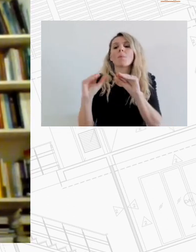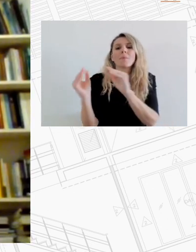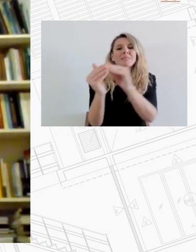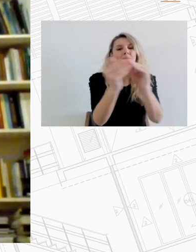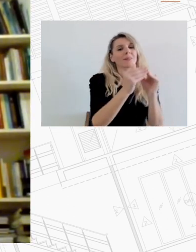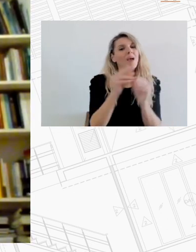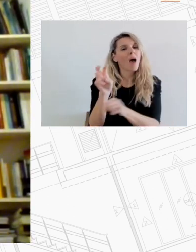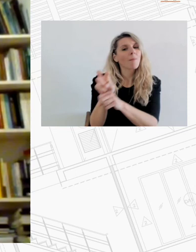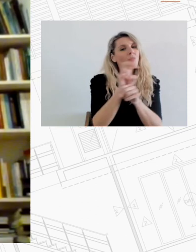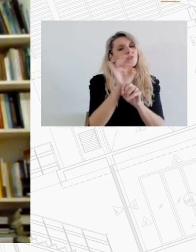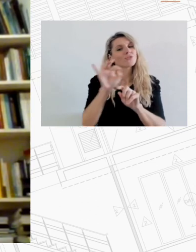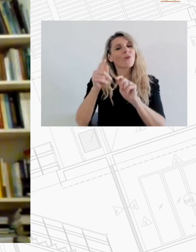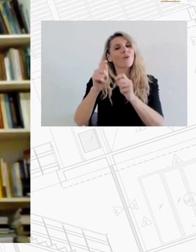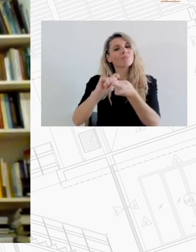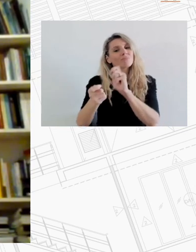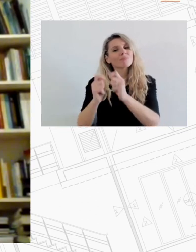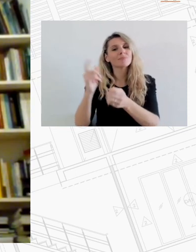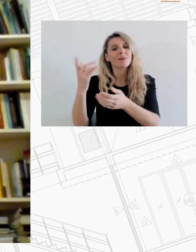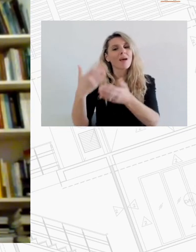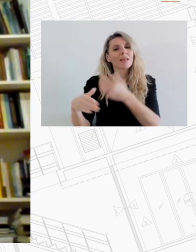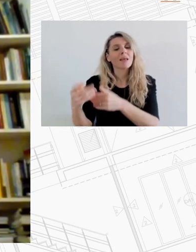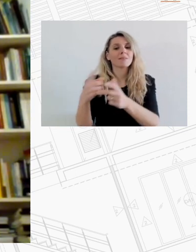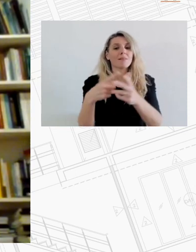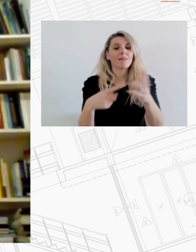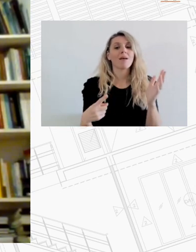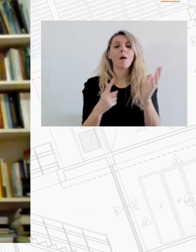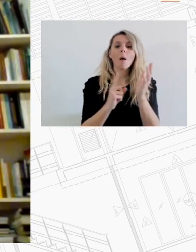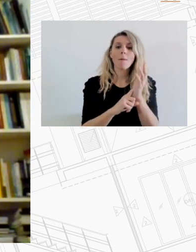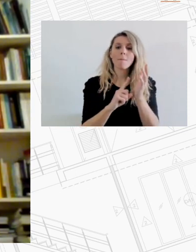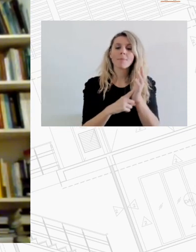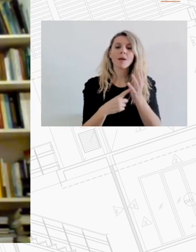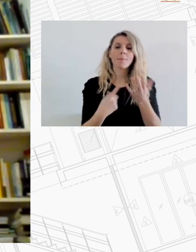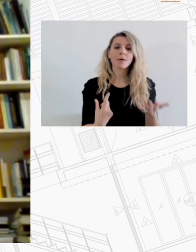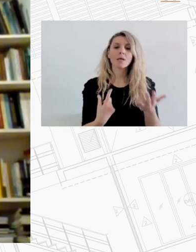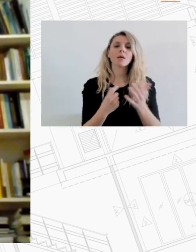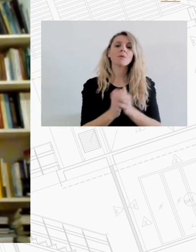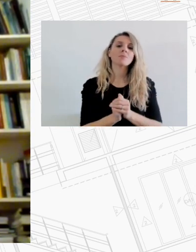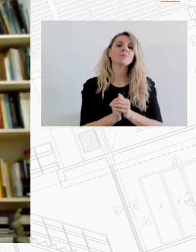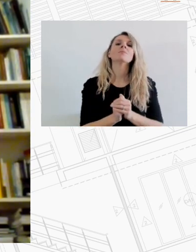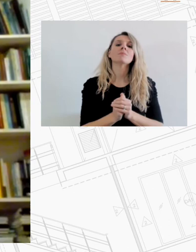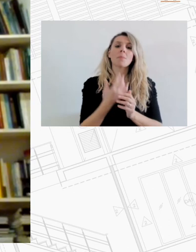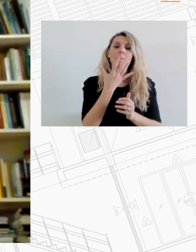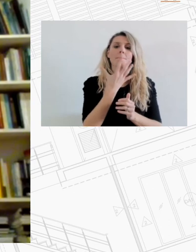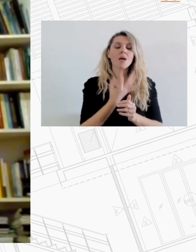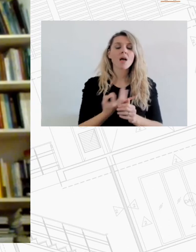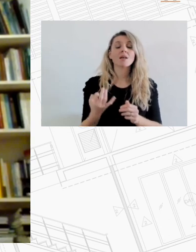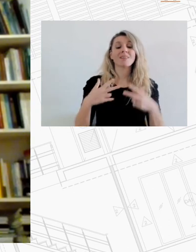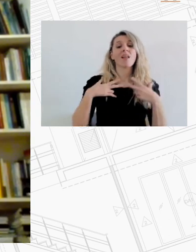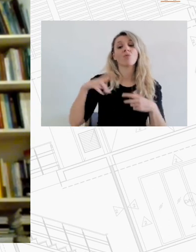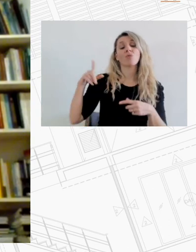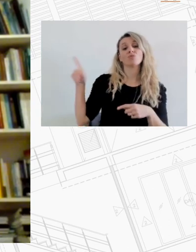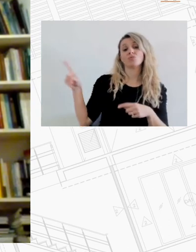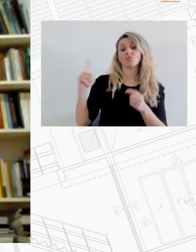χώρις ουδιεθνείς θα πρέπει να αποτελέσει αντικείμενο ενός του κεντρικού κράτους και ενός